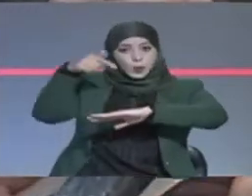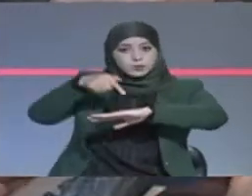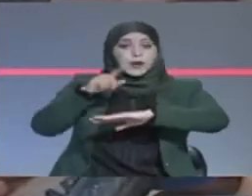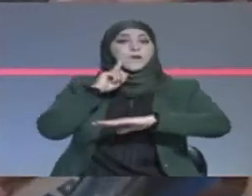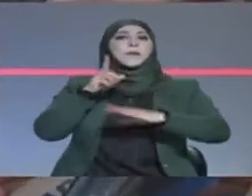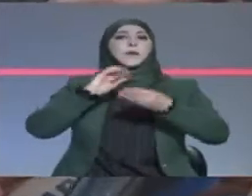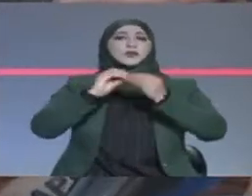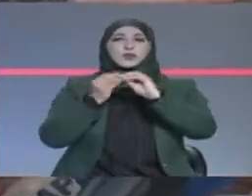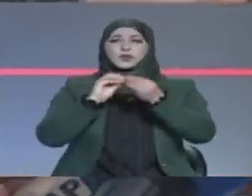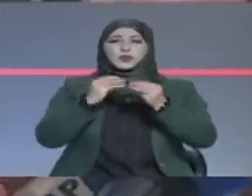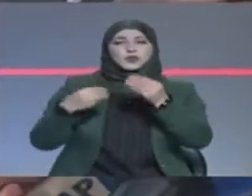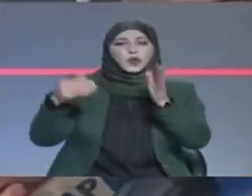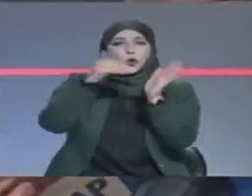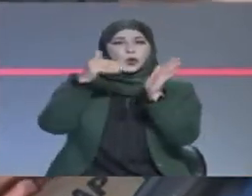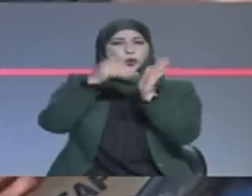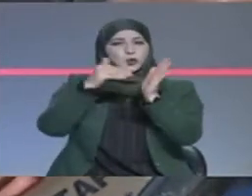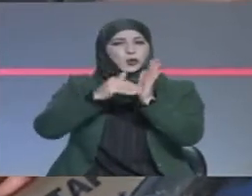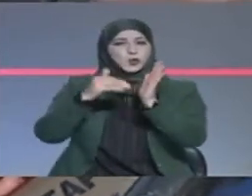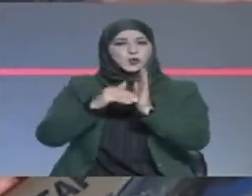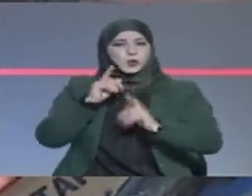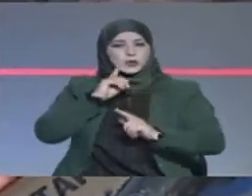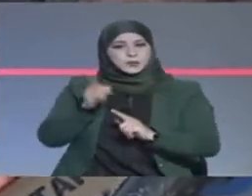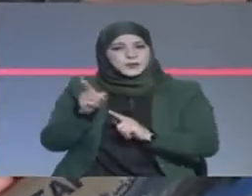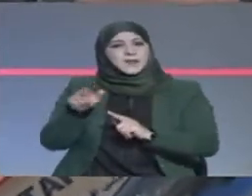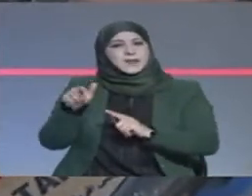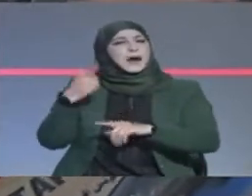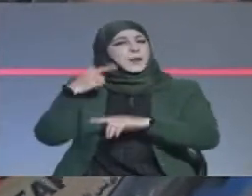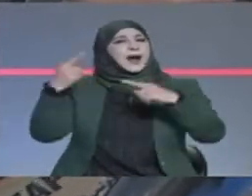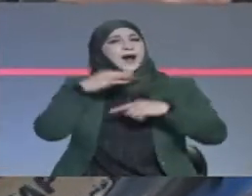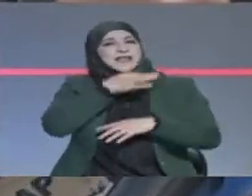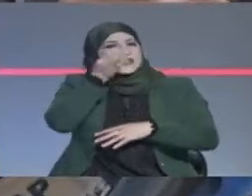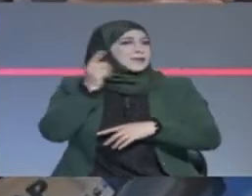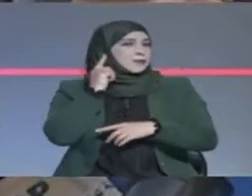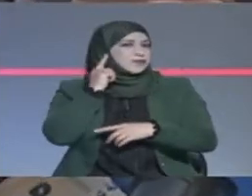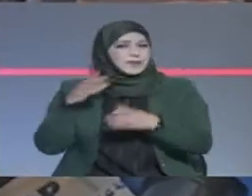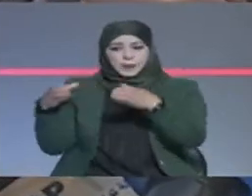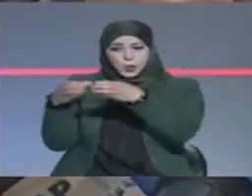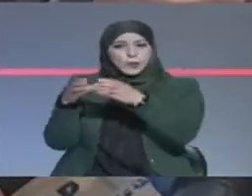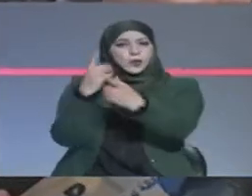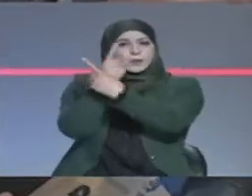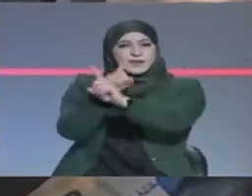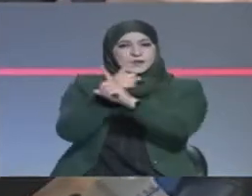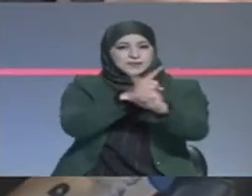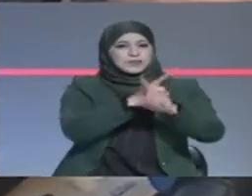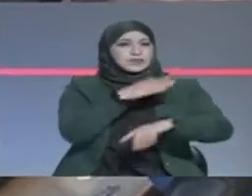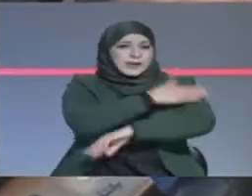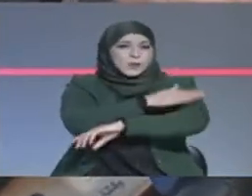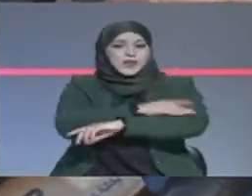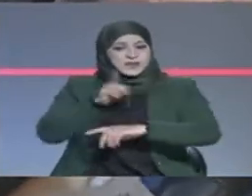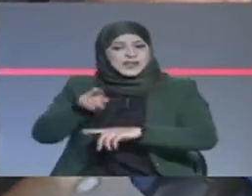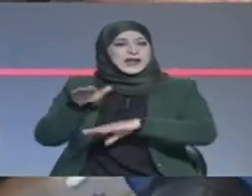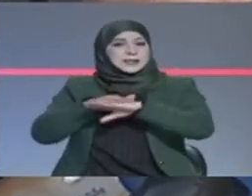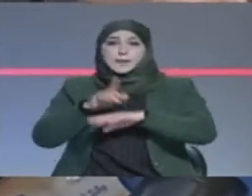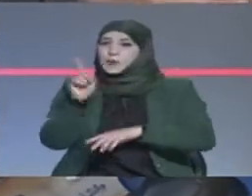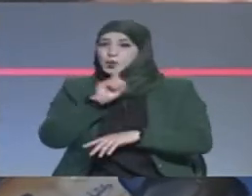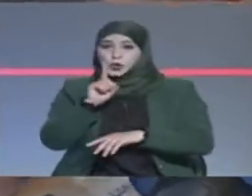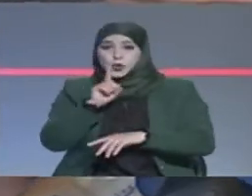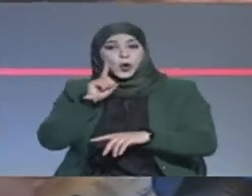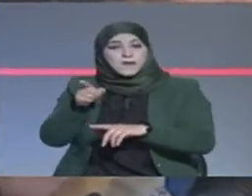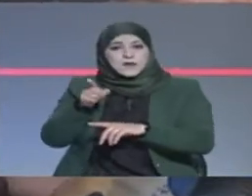وعكس راو اللي قاعد يتقال معناها هاو النقابات وهاو الواحد والبيانات اللي قاعدها خرجت وإحنا قابلنا معها